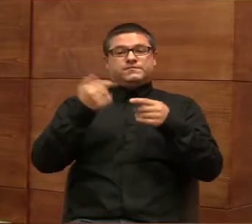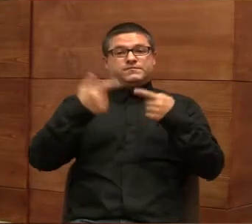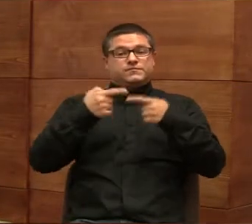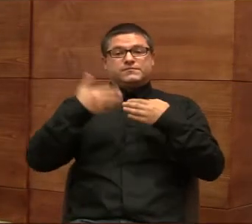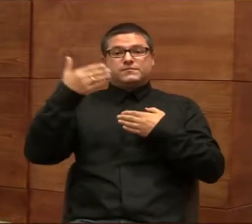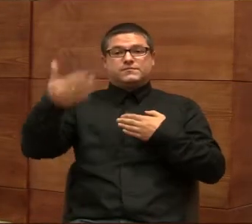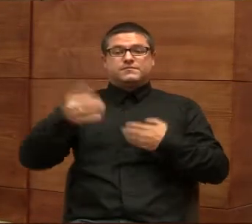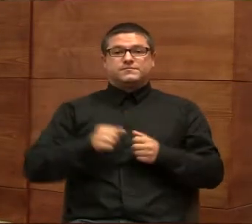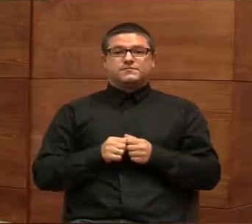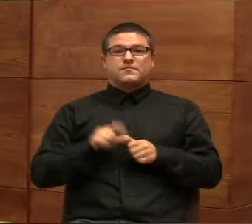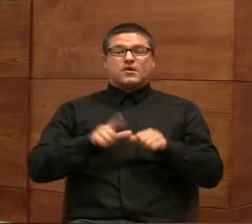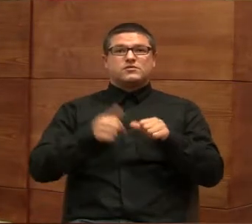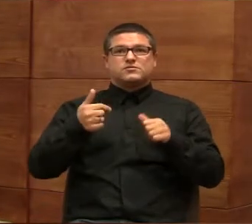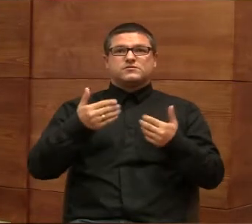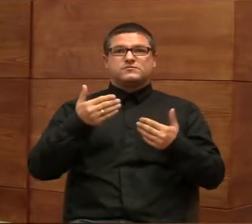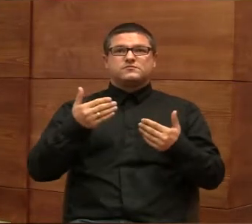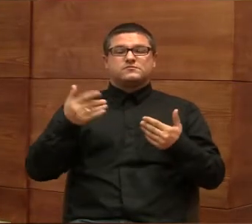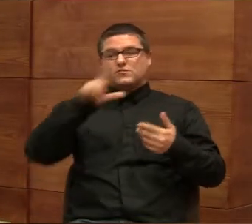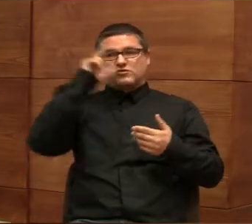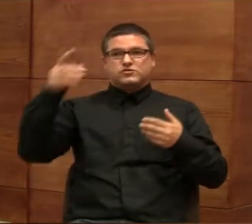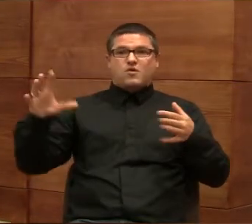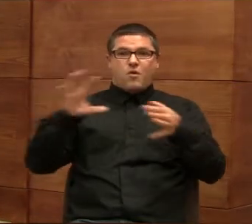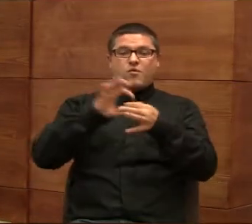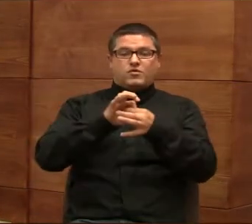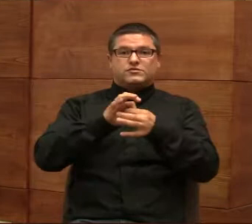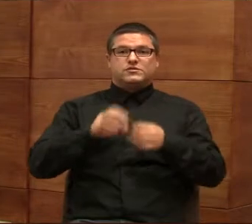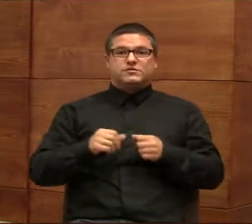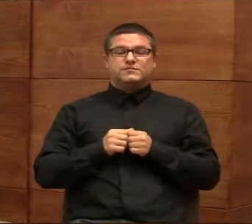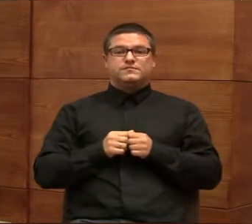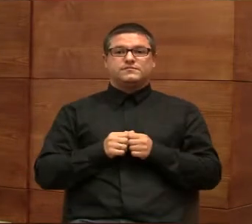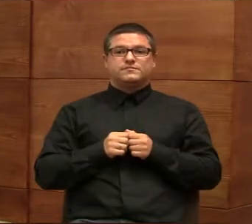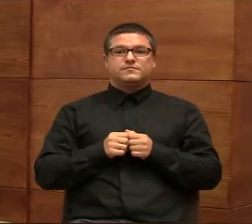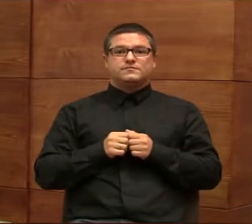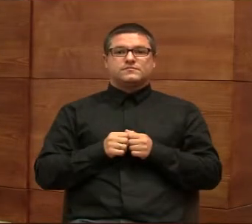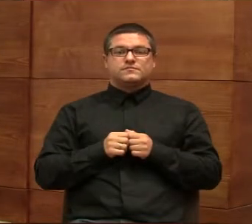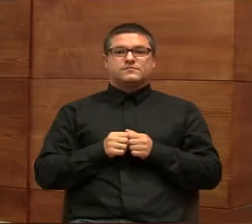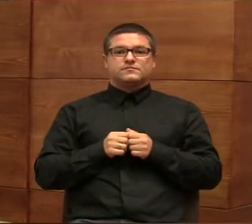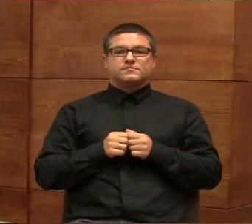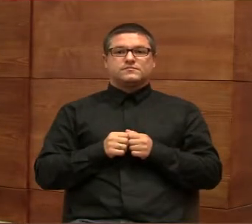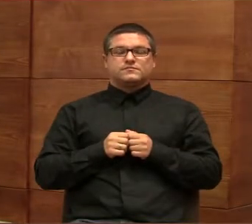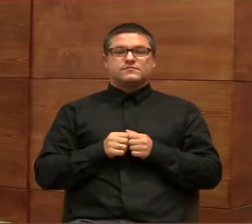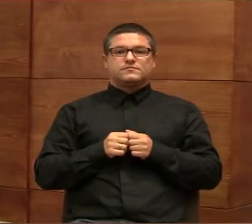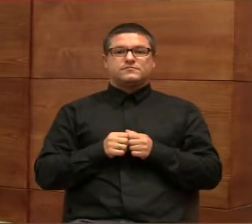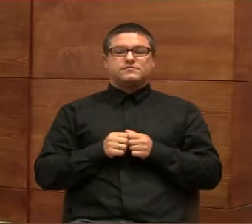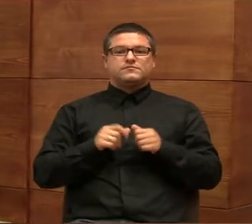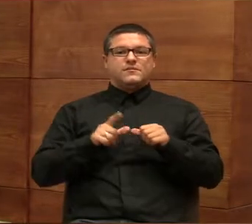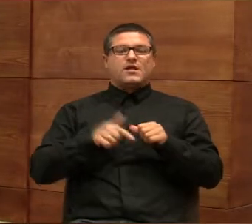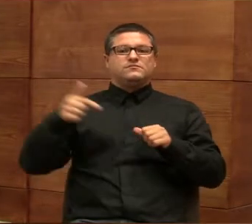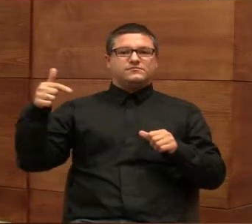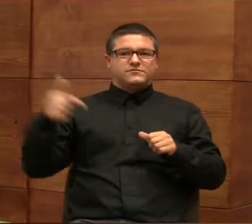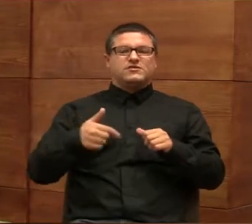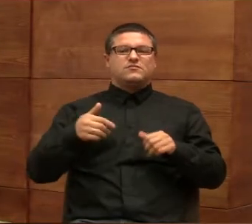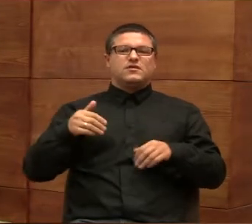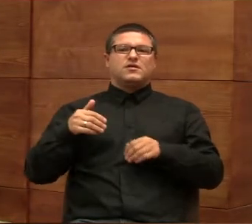jest, a coś ludzi łączy, no tak, z daleko. A w jednej chwili. Ale trzeba